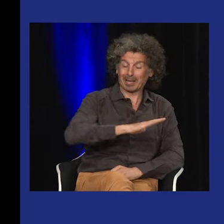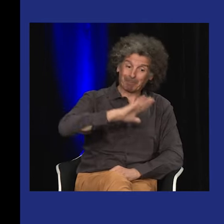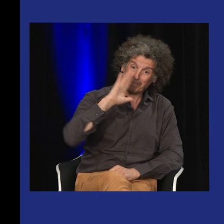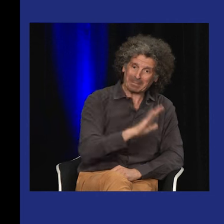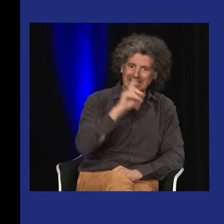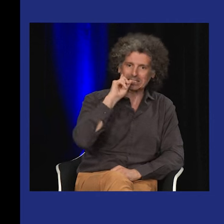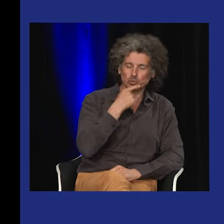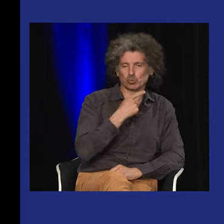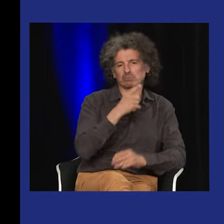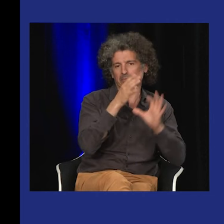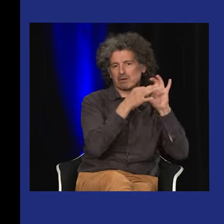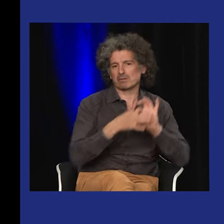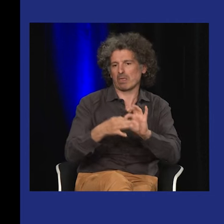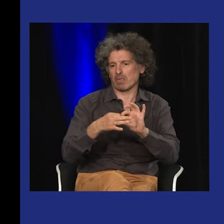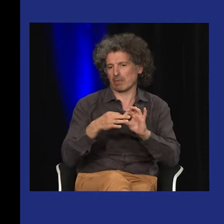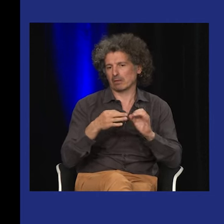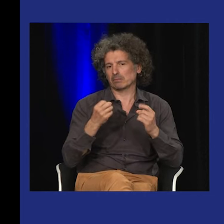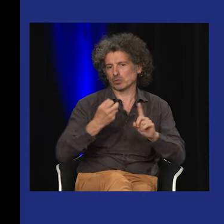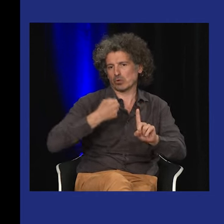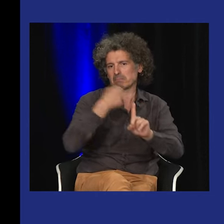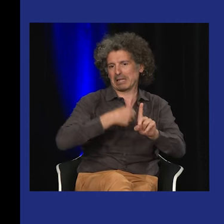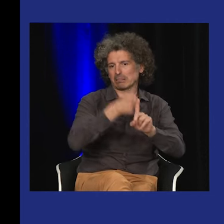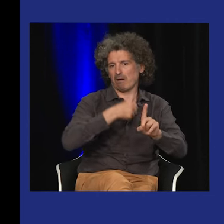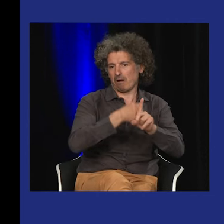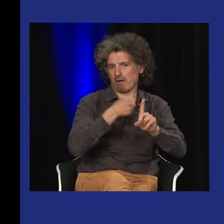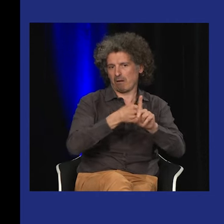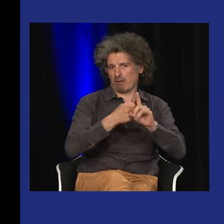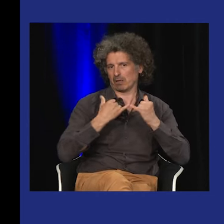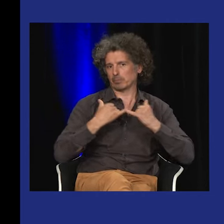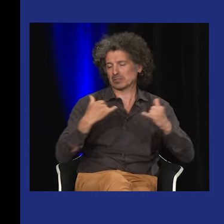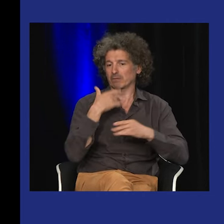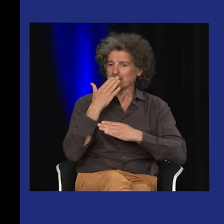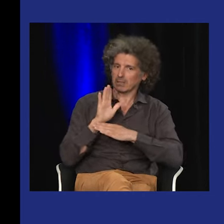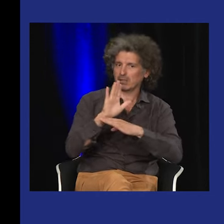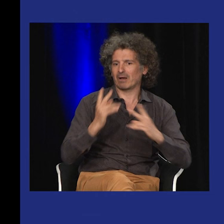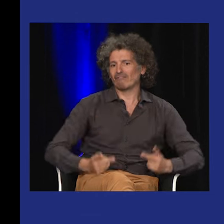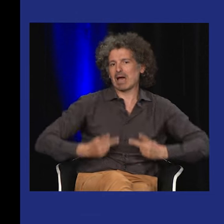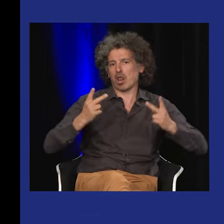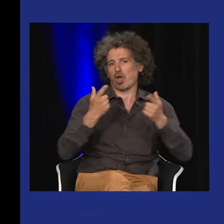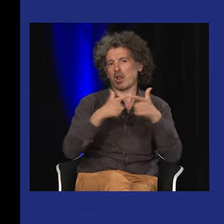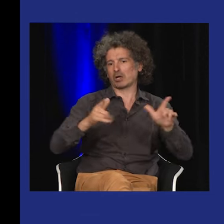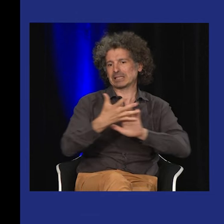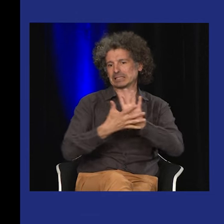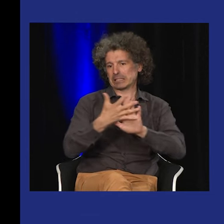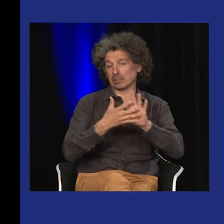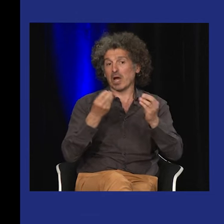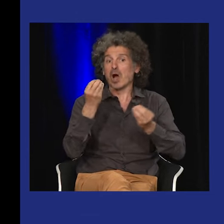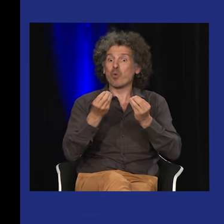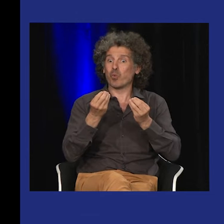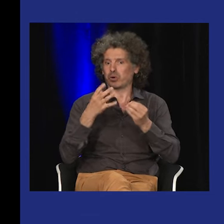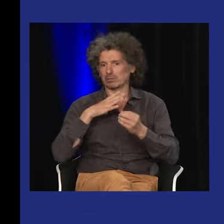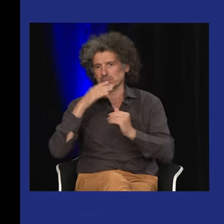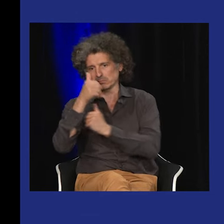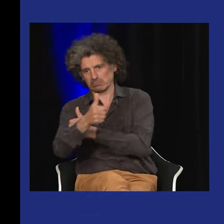Il y une autre thématique qui va concerner l'art sourd, qui, vraiment, là, va être plus en lien avec le militantisme. C'est montrer